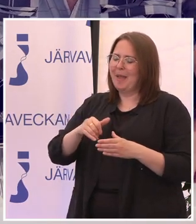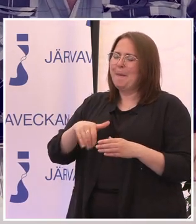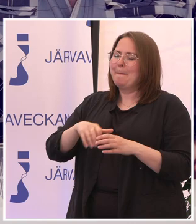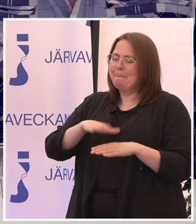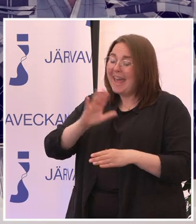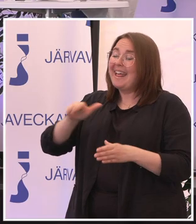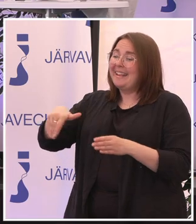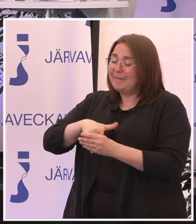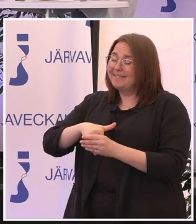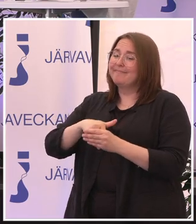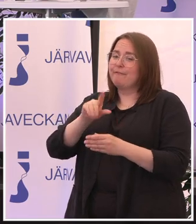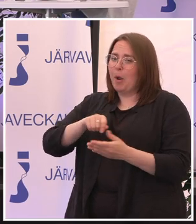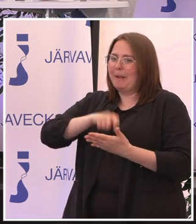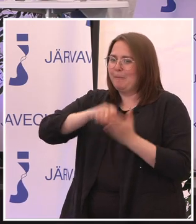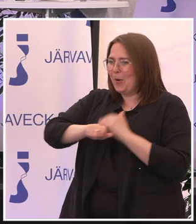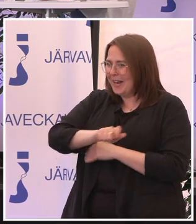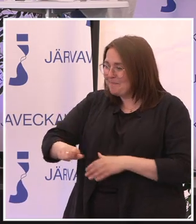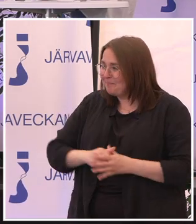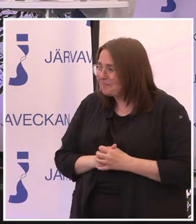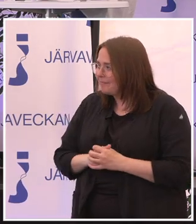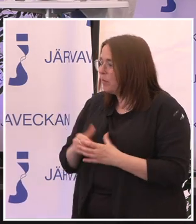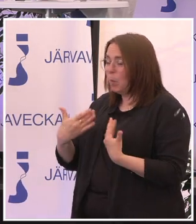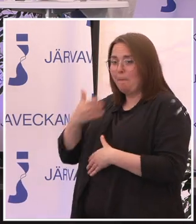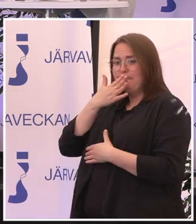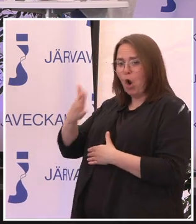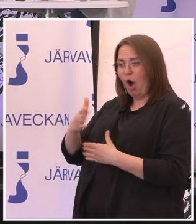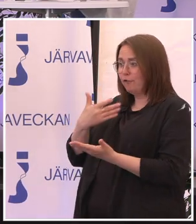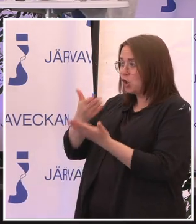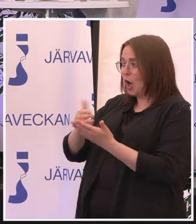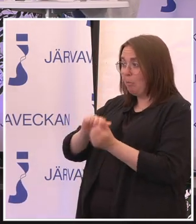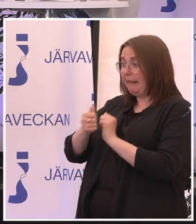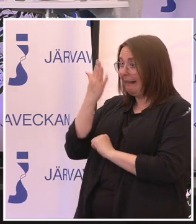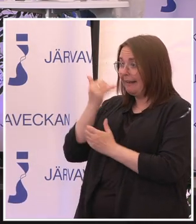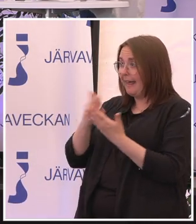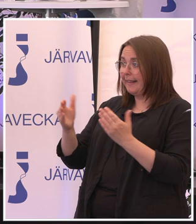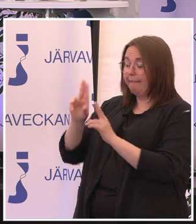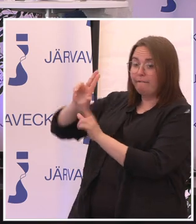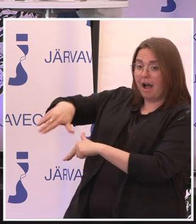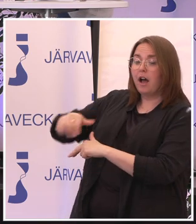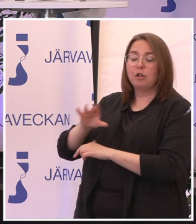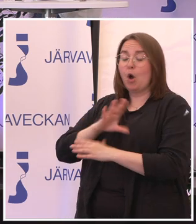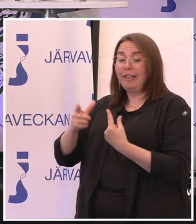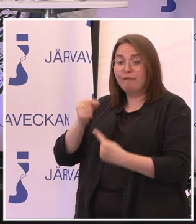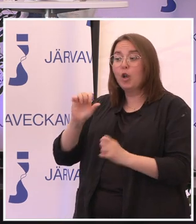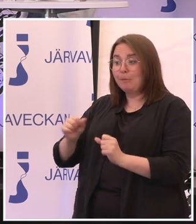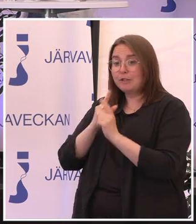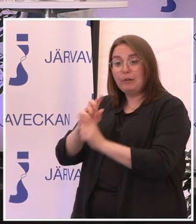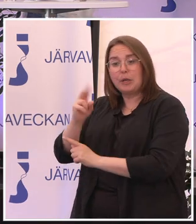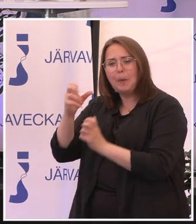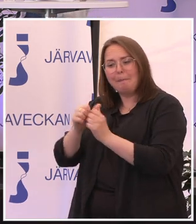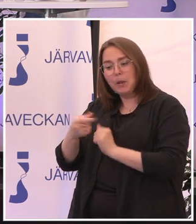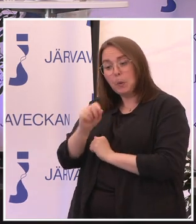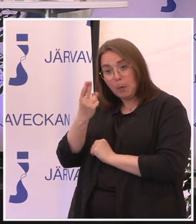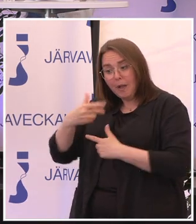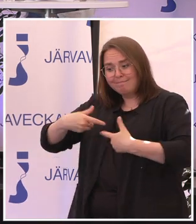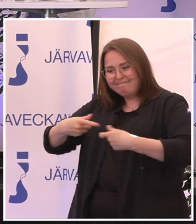Supertydligt mycket konkreta förslag. De kan nog ingen politiker ducka. Nej, nu har de inget val. Men vad har ni gjort sen när ni släppte den här rapporten